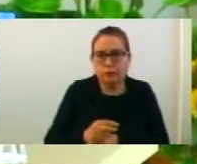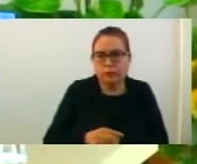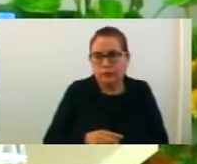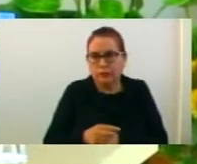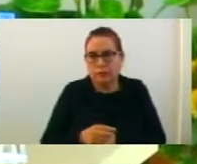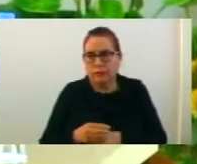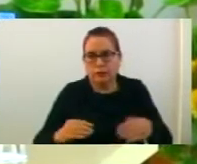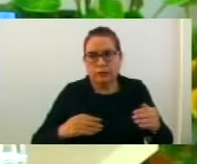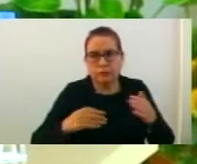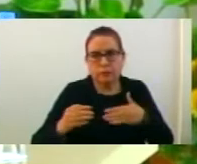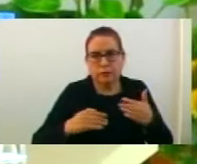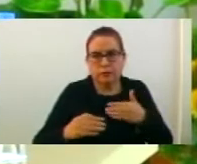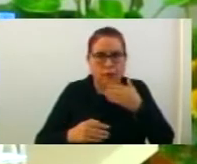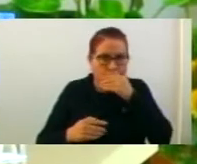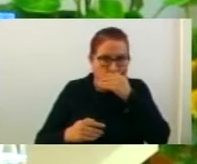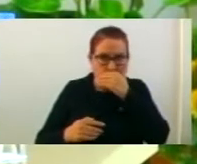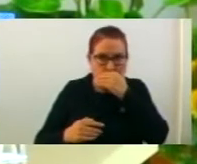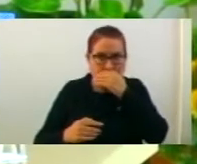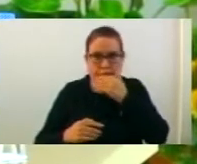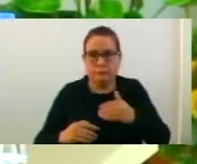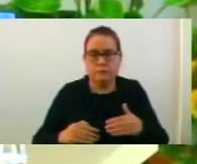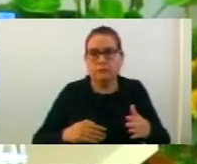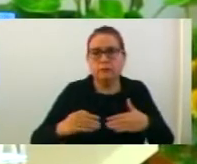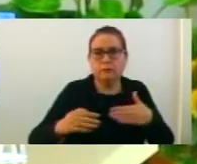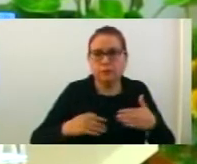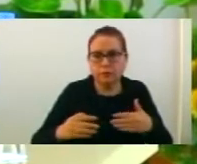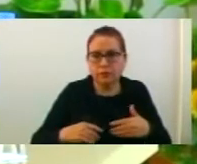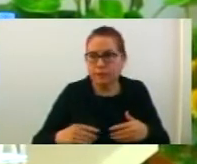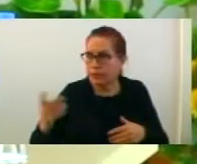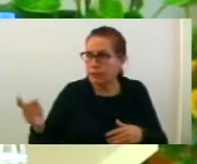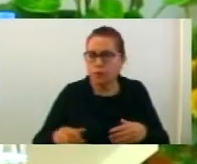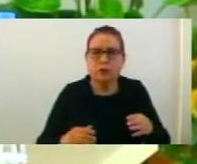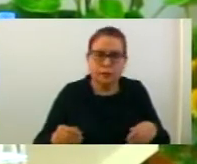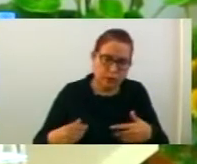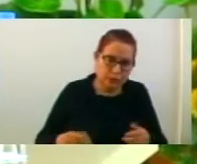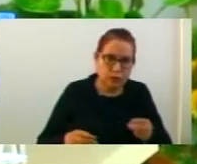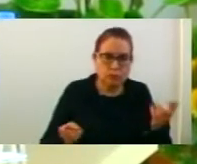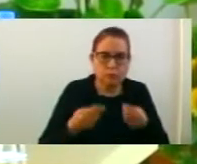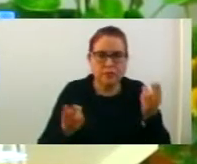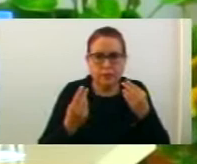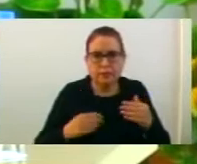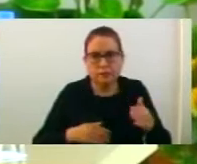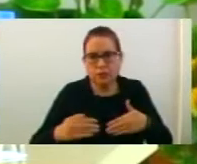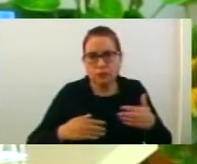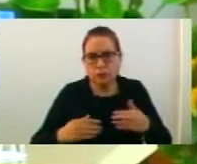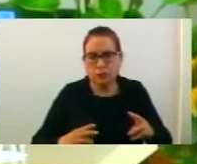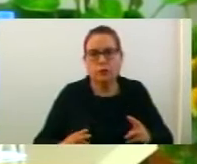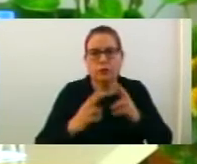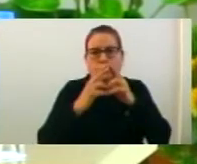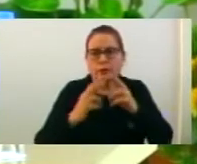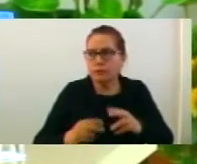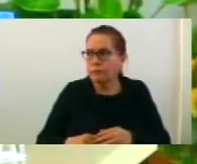на седница на Комисијата за Урбанизъм, Комунални дејности и Защита на Животната, Средина и Природата. Го повикам, председател на Комисијата,